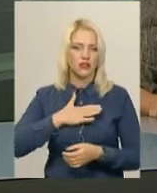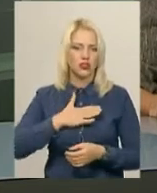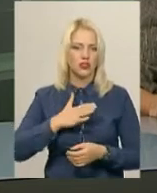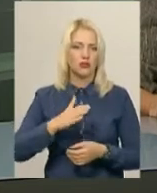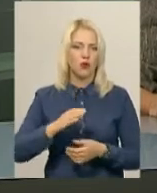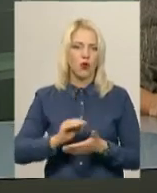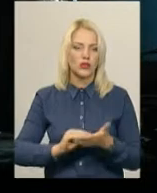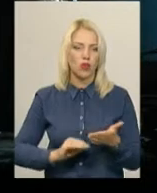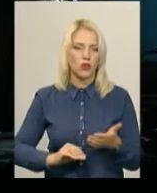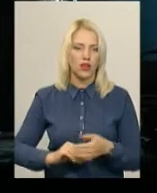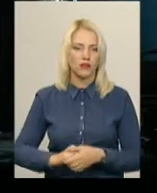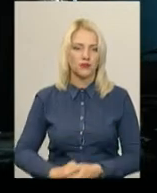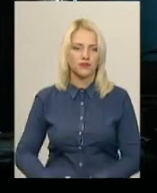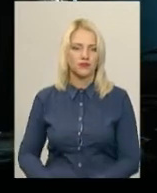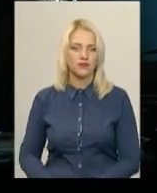Олексюк.